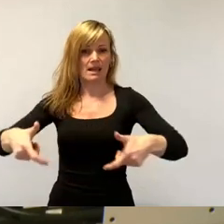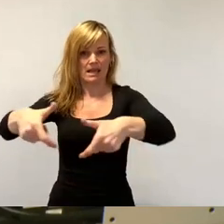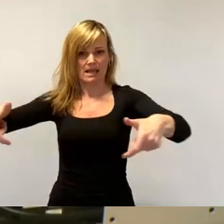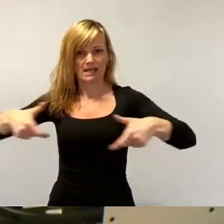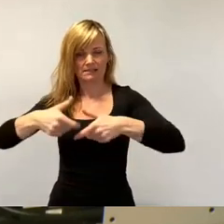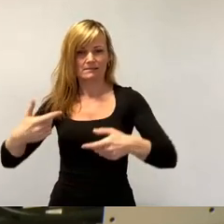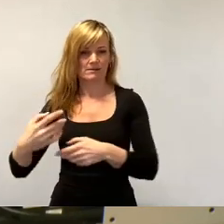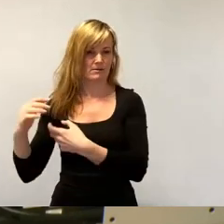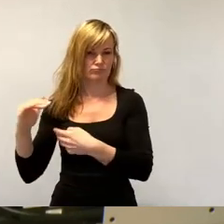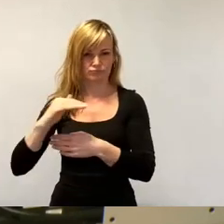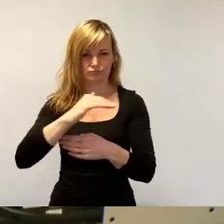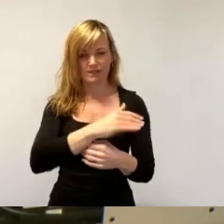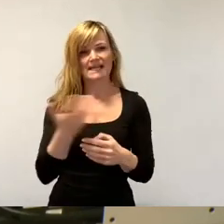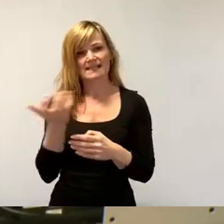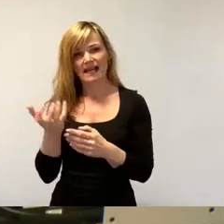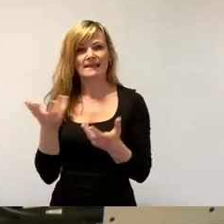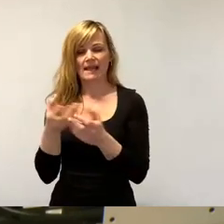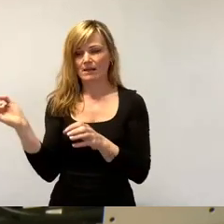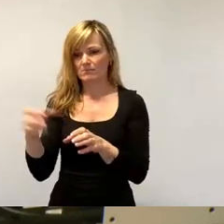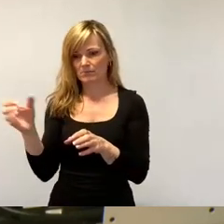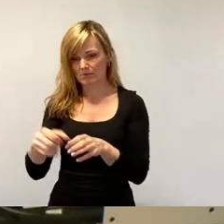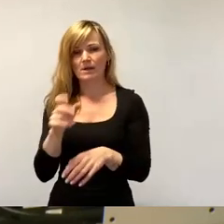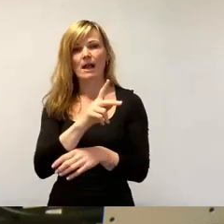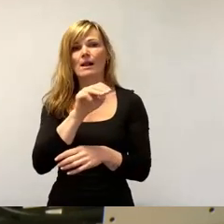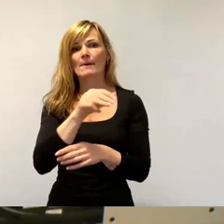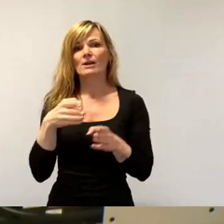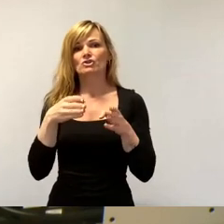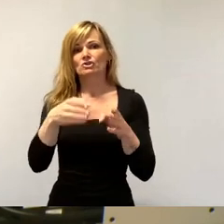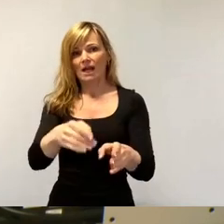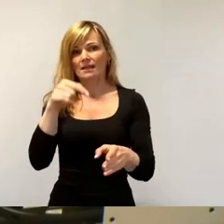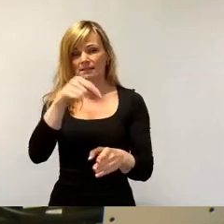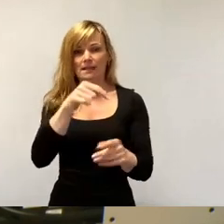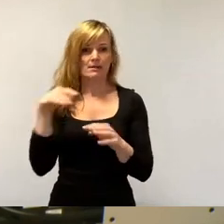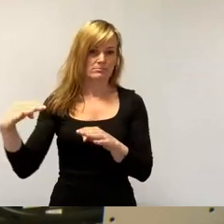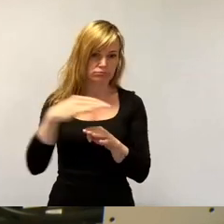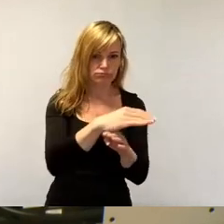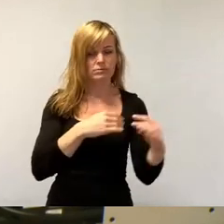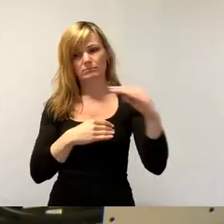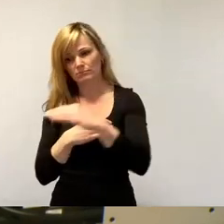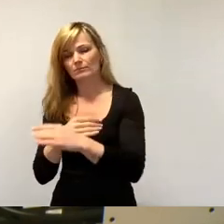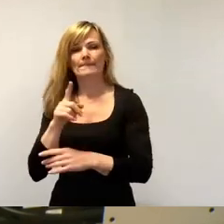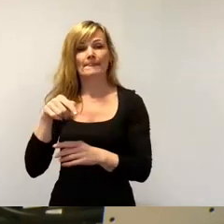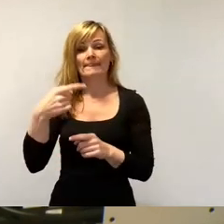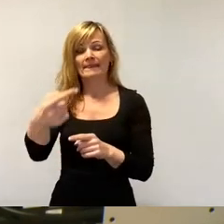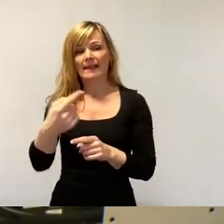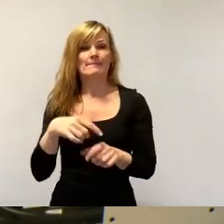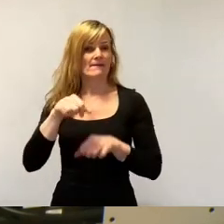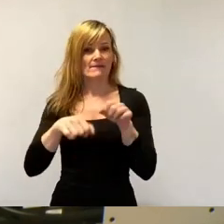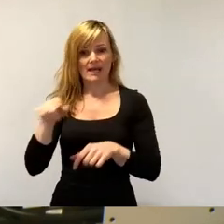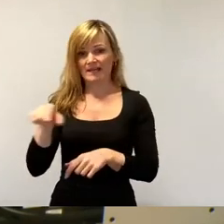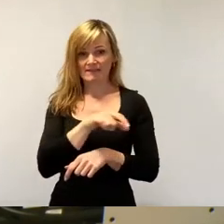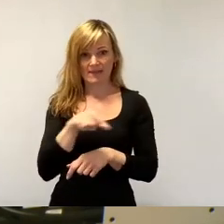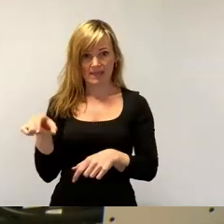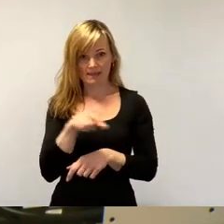Karmarkstraße hinauf und leer wieder herunter. Daneben auf dem aufgezeichneten Fahrradweg, um den wir hier lange im Stadtrat